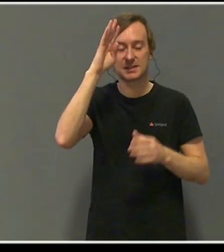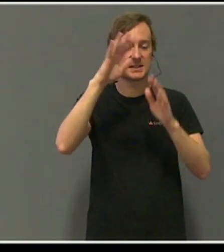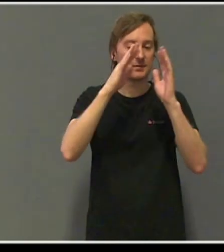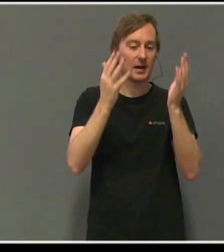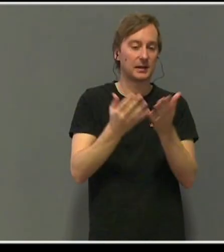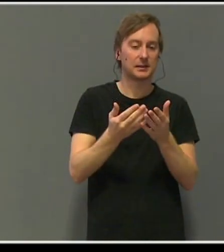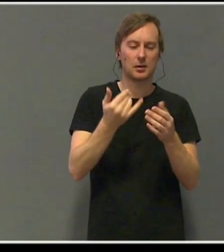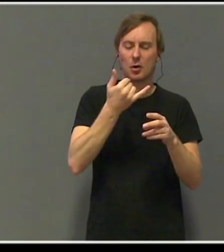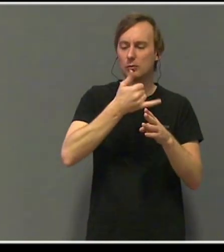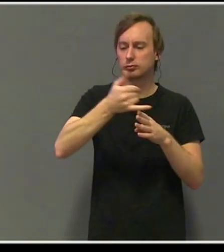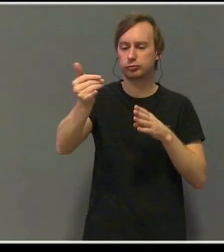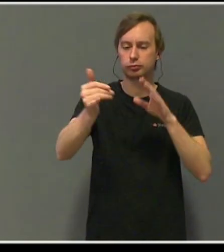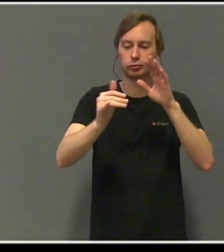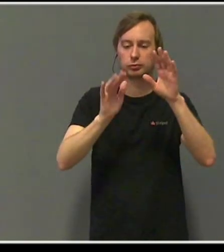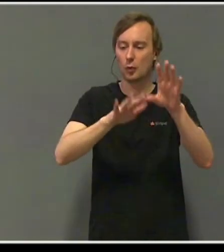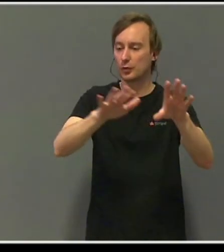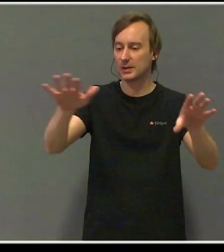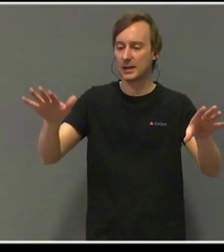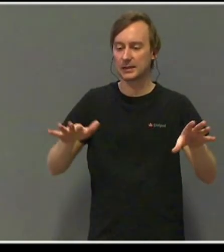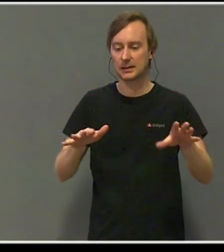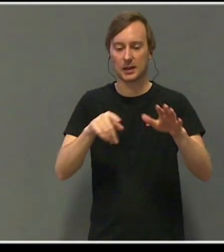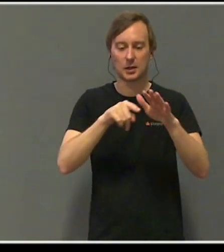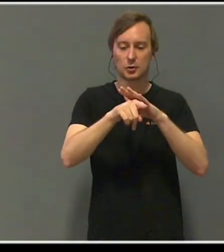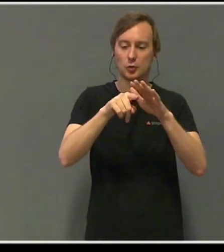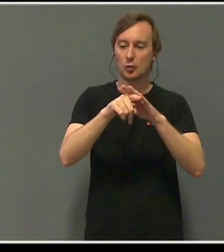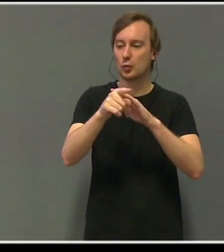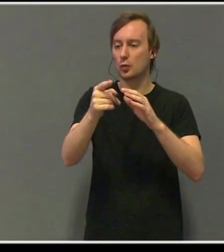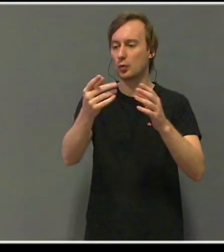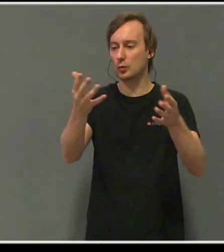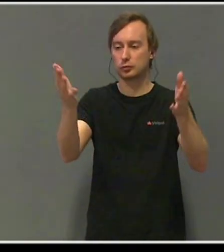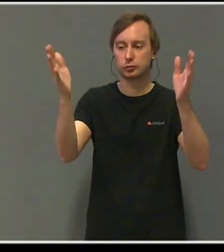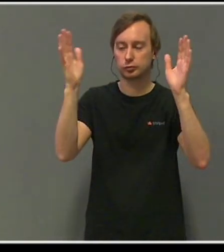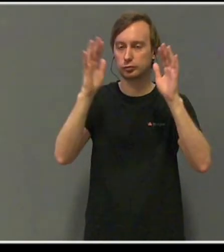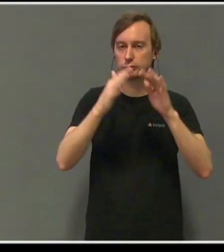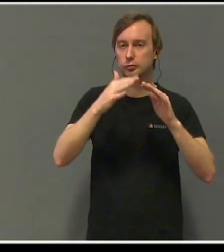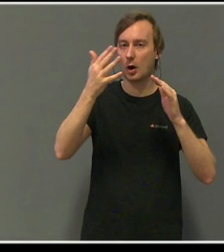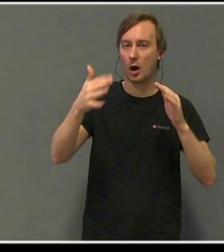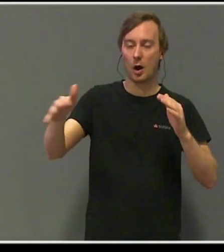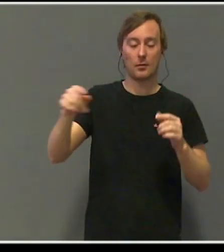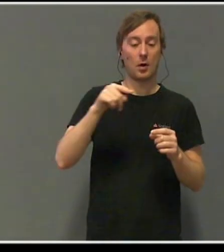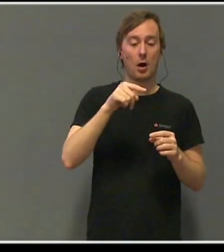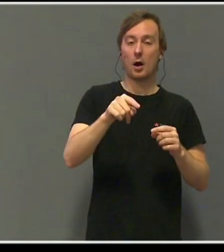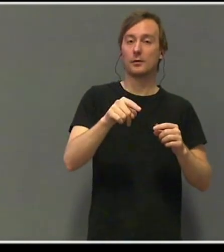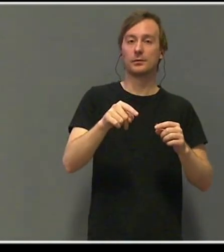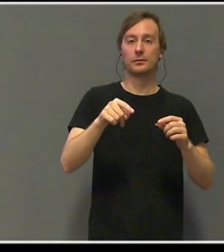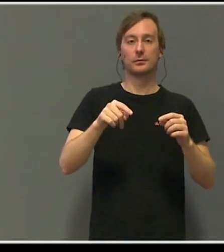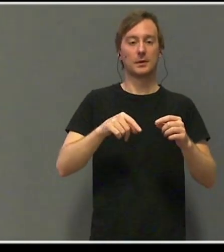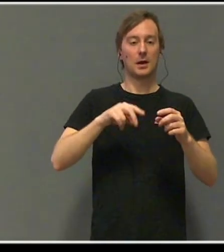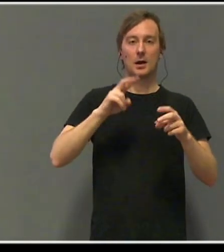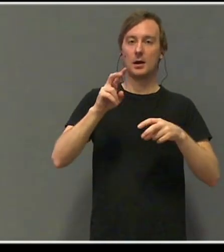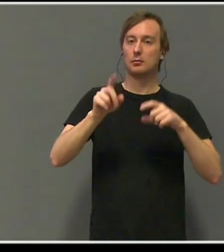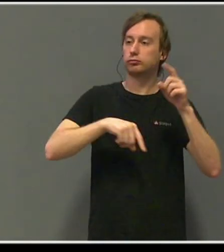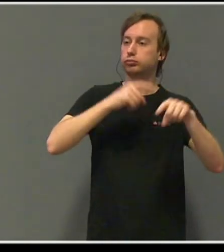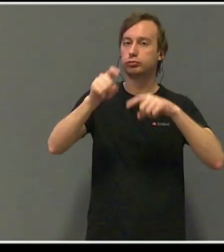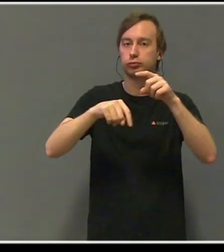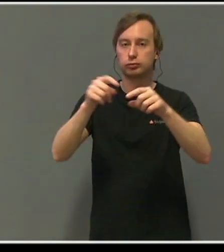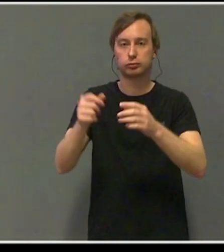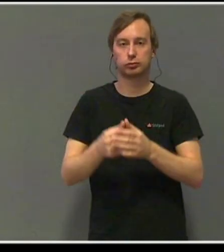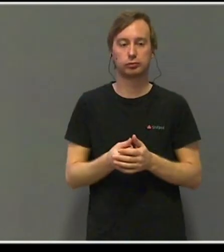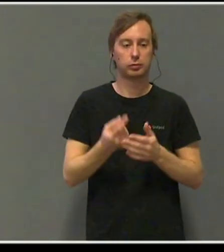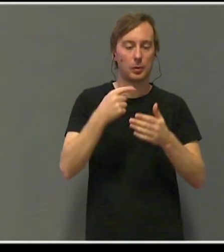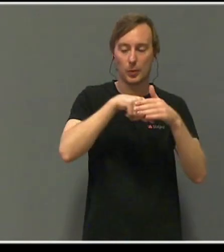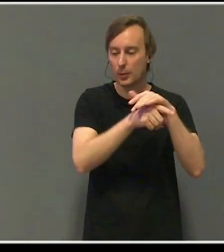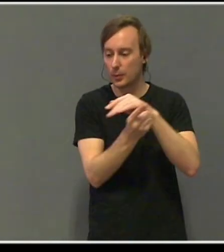kontinenter og land, hav og skoger. På lette bein hadde han løpt over sletter og fjellmassiver, langs innsjøer og kjern.